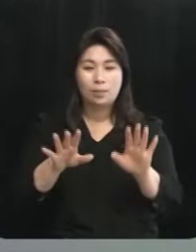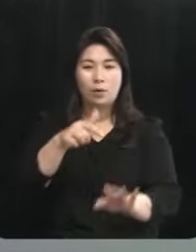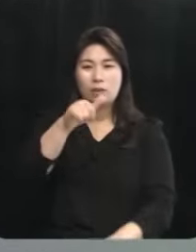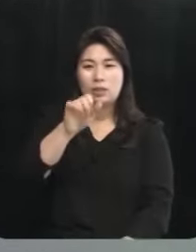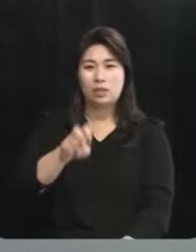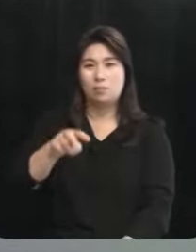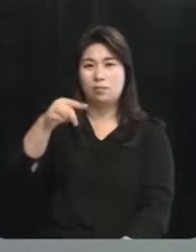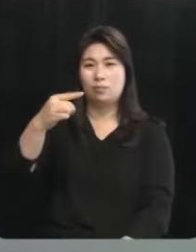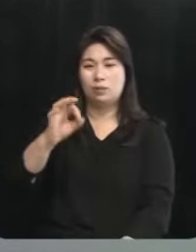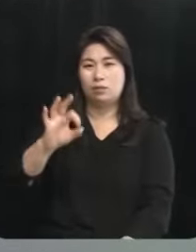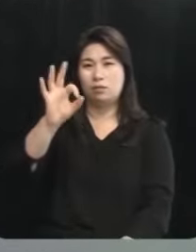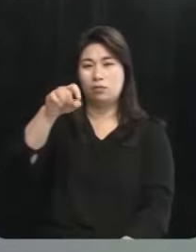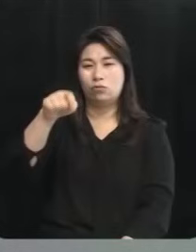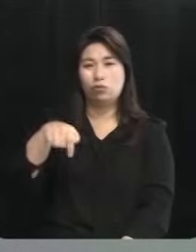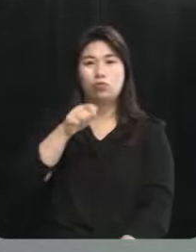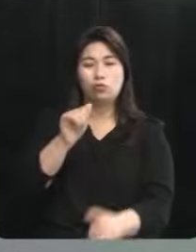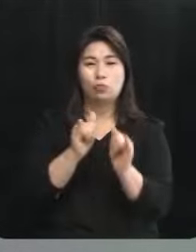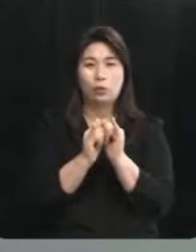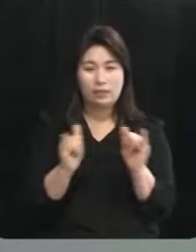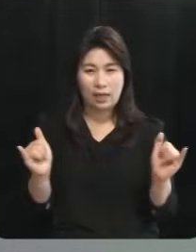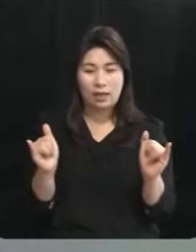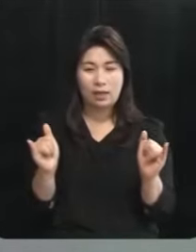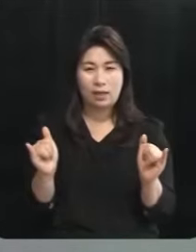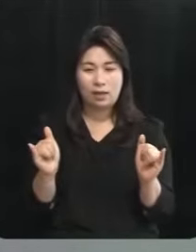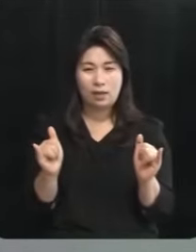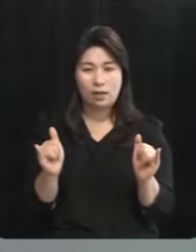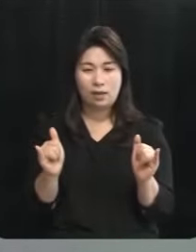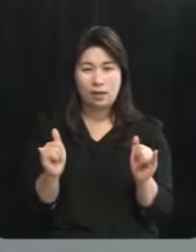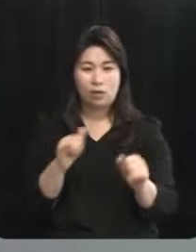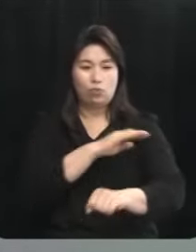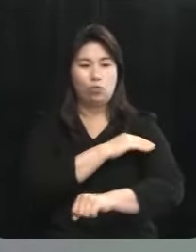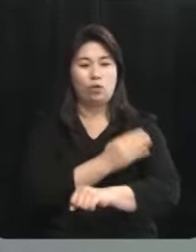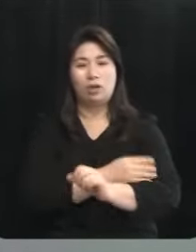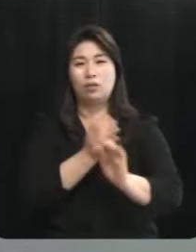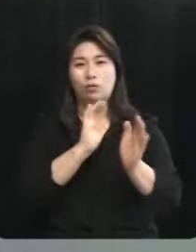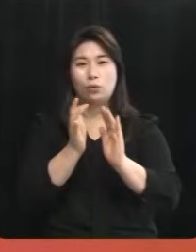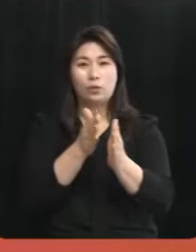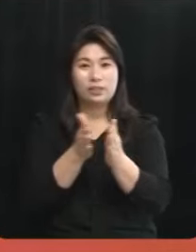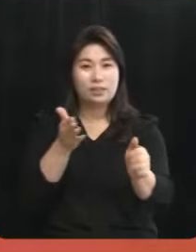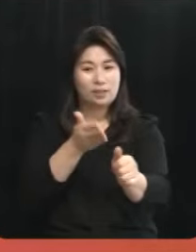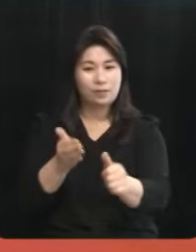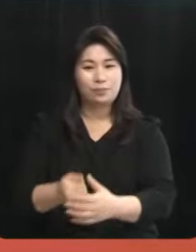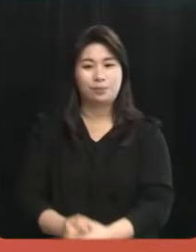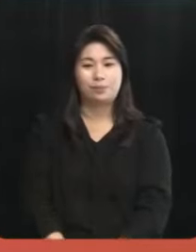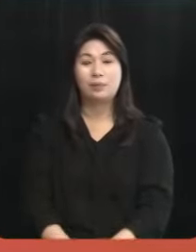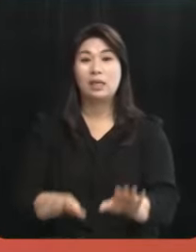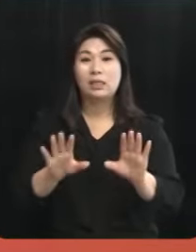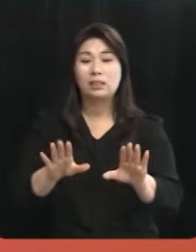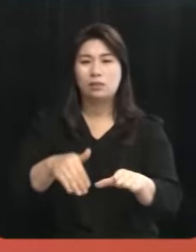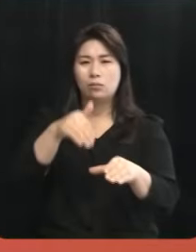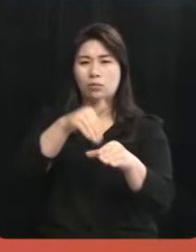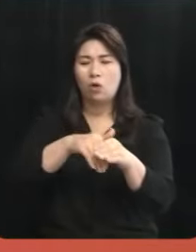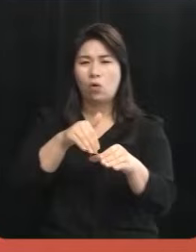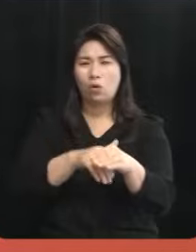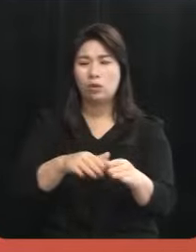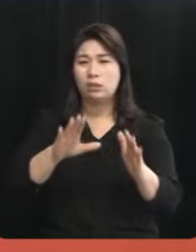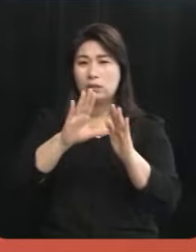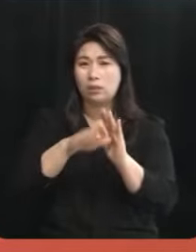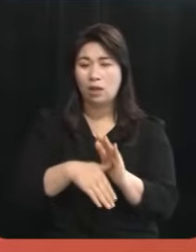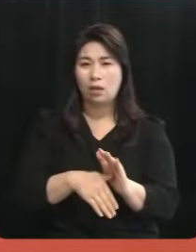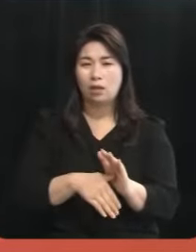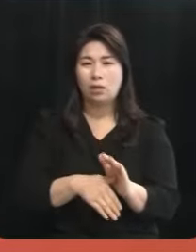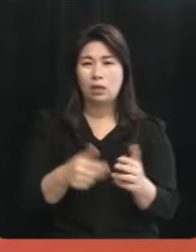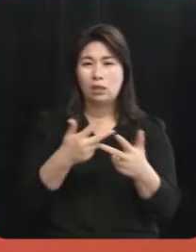후보께서 주도권을 갖고 5분간의 토론 시작해 주시기 바랍니다 지금 선거철에 민주당 대표인